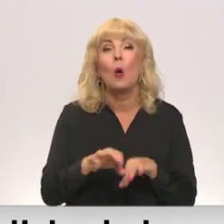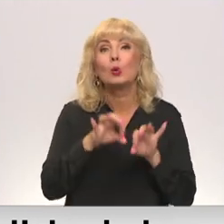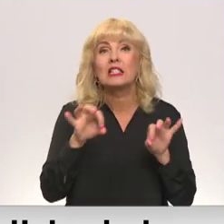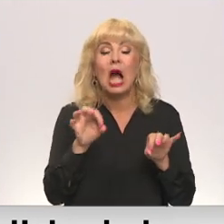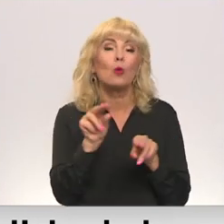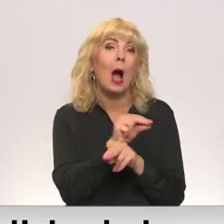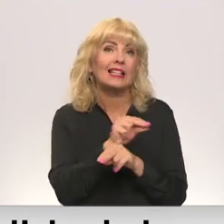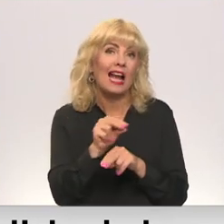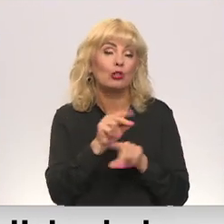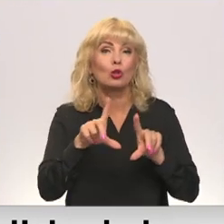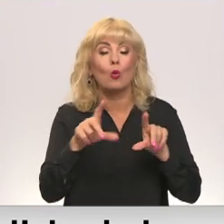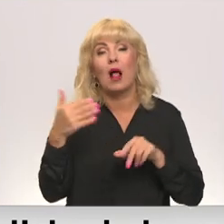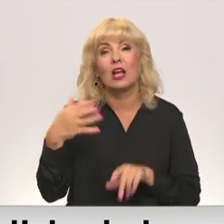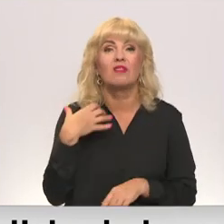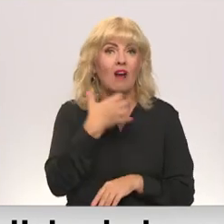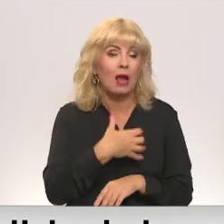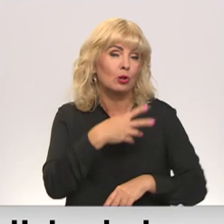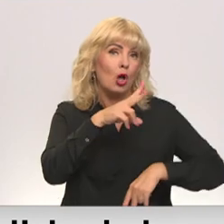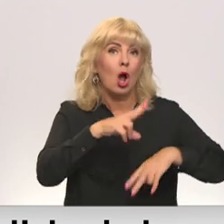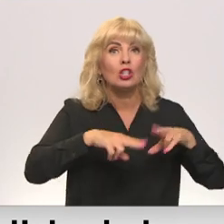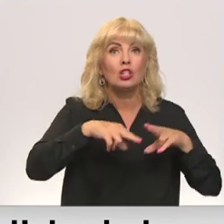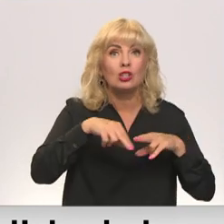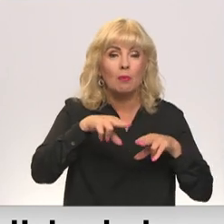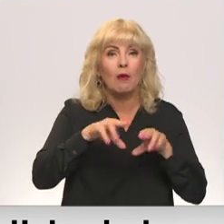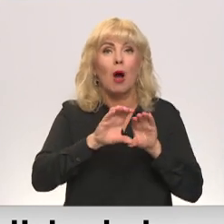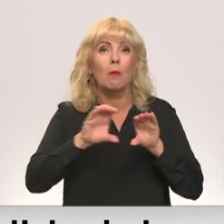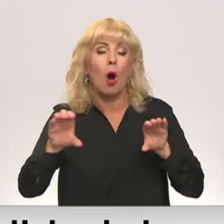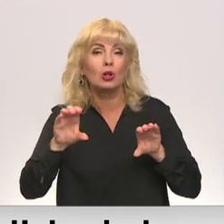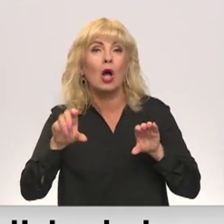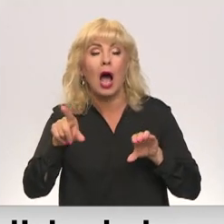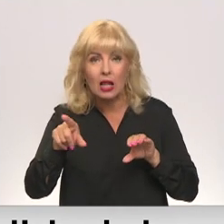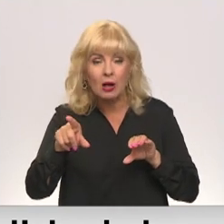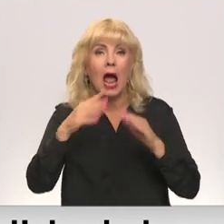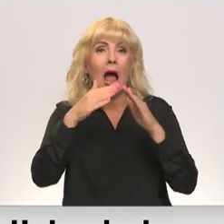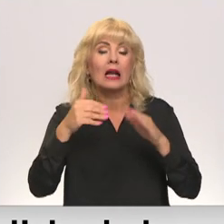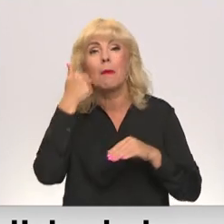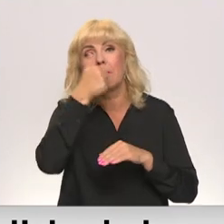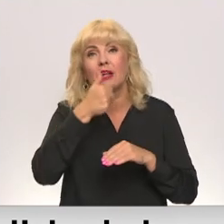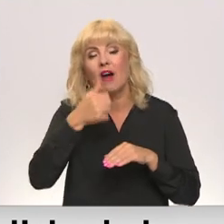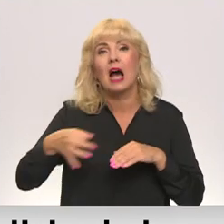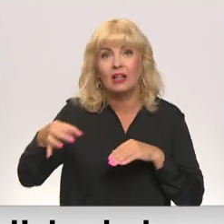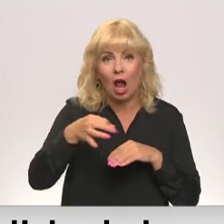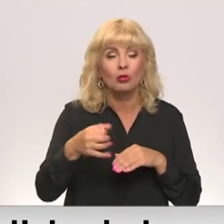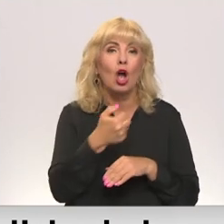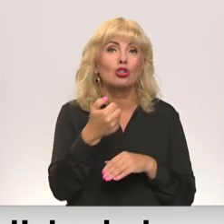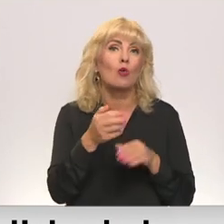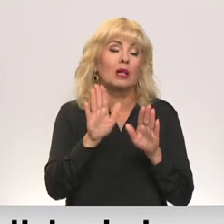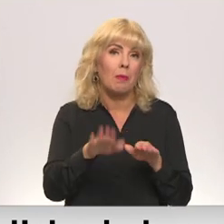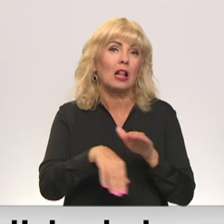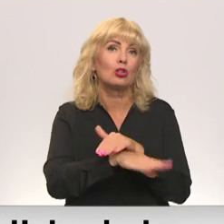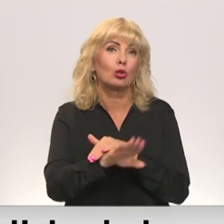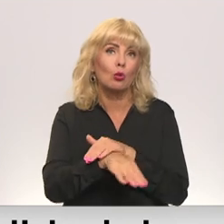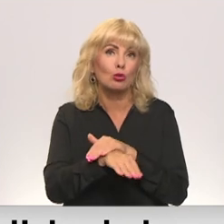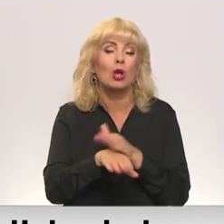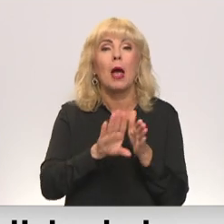rekonstrukcijas skolas vajadzībām tika uzbūvēta moduļa tipēka privātmāja rajonā, kas šogad visticamāk palikšot tukša un